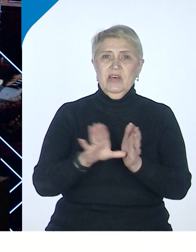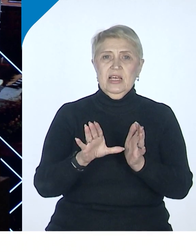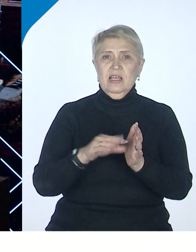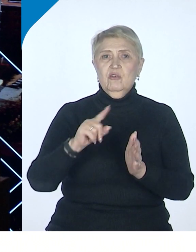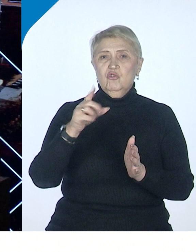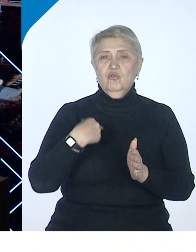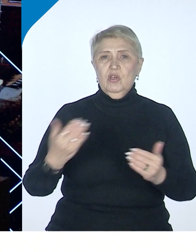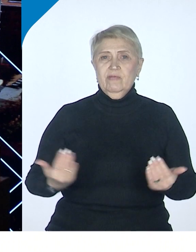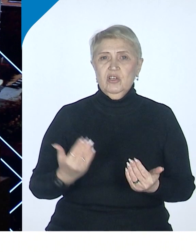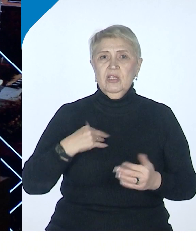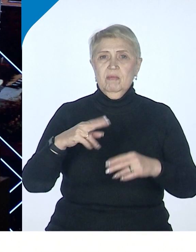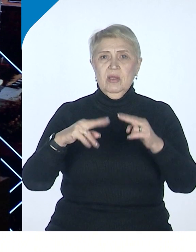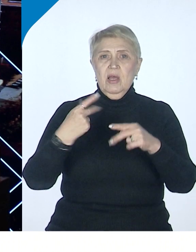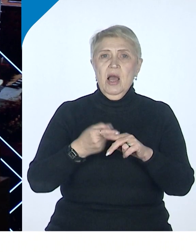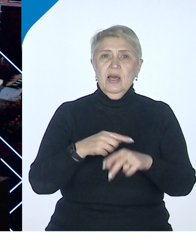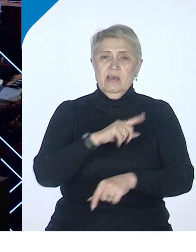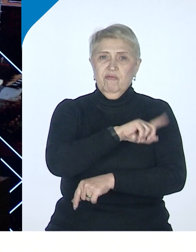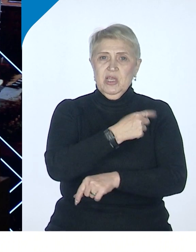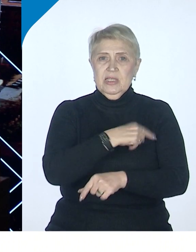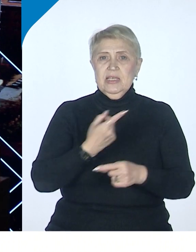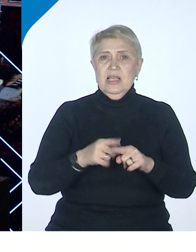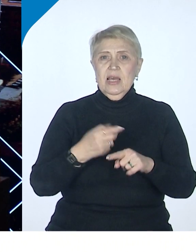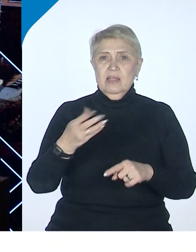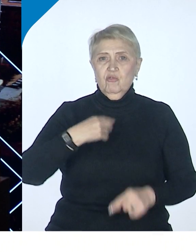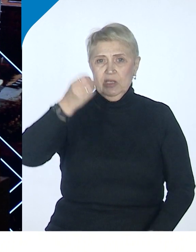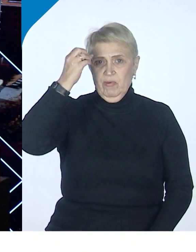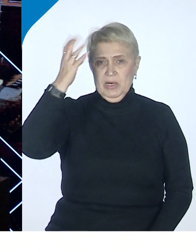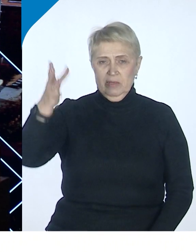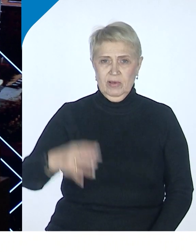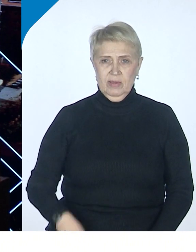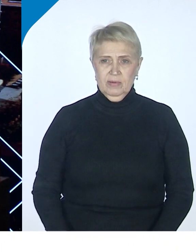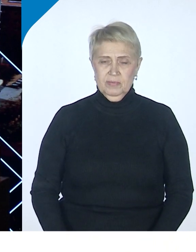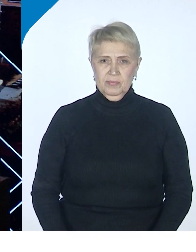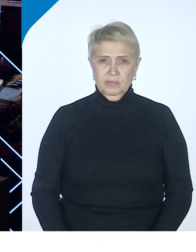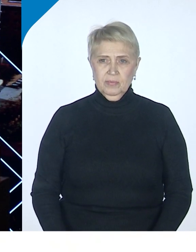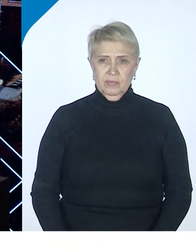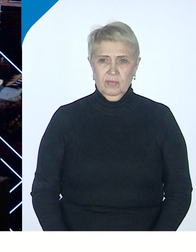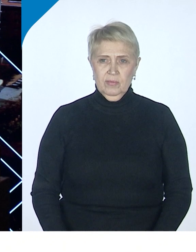это в медицине, это в образовании. И все это как бы делается. Либо